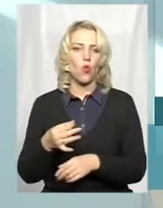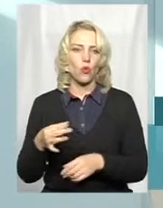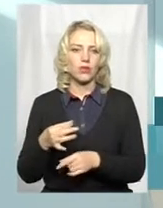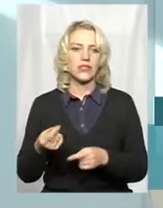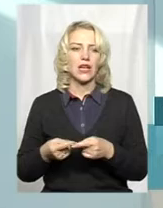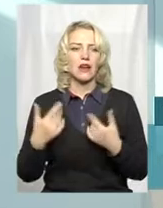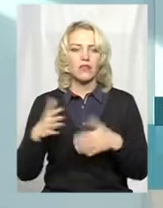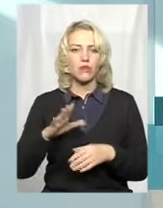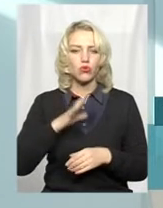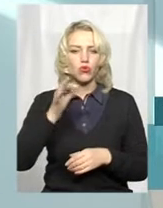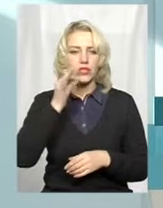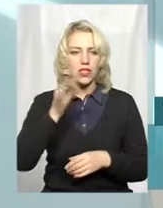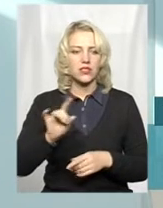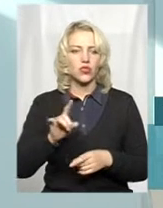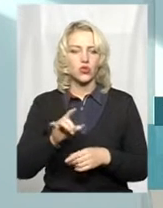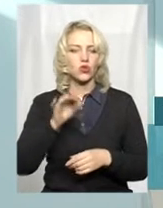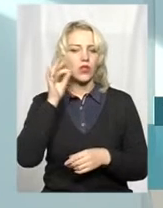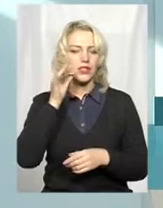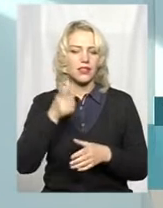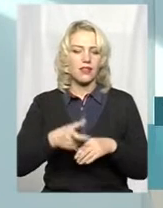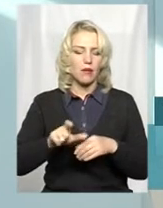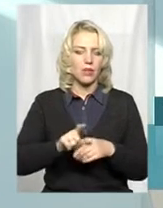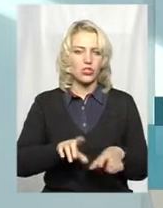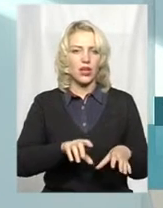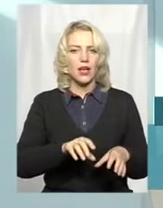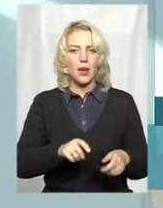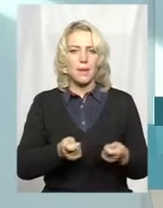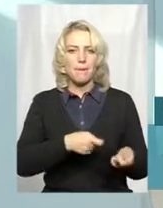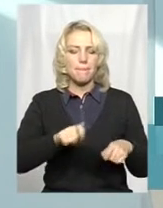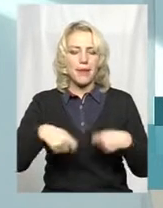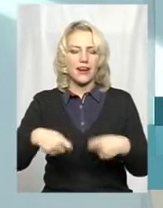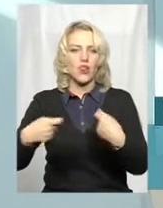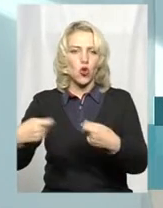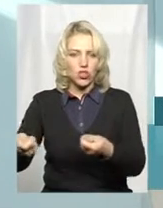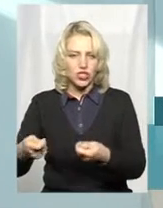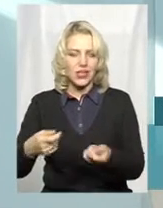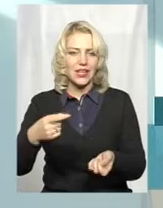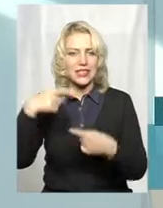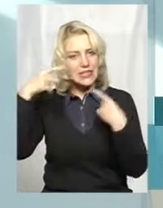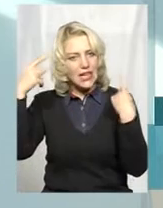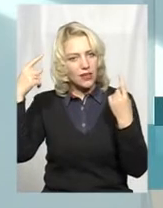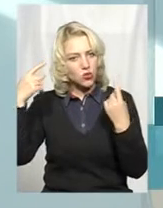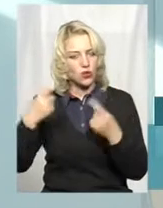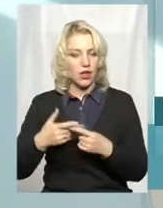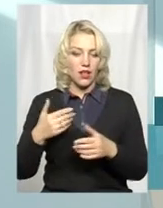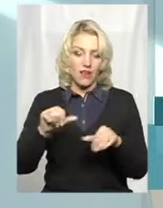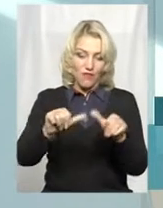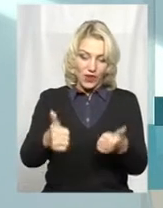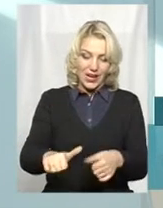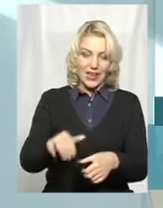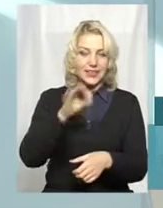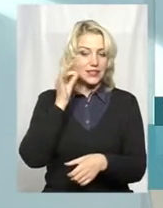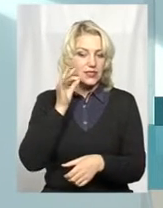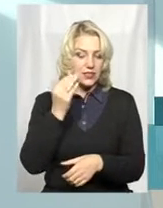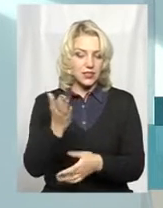Вже було сказано, що лисиця є найбільшим переносником на сьогоднішній день сказу. По вигляду лисиці, по її